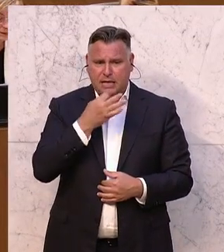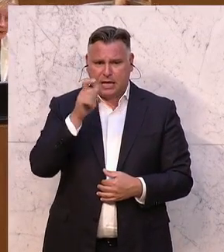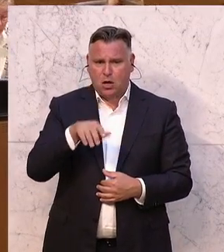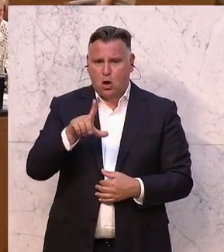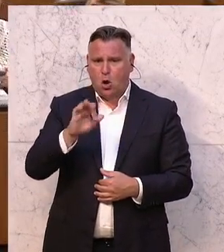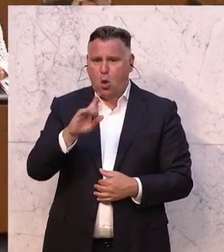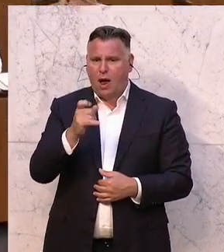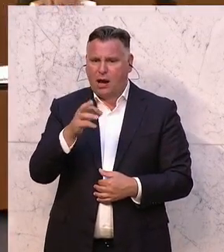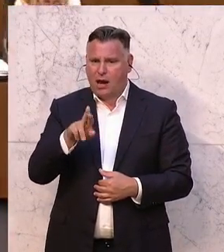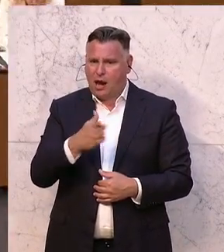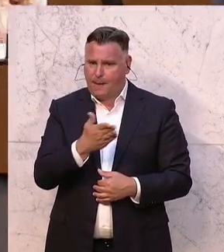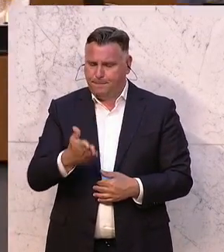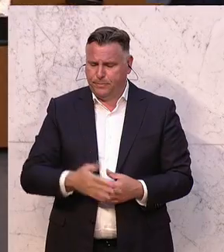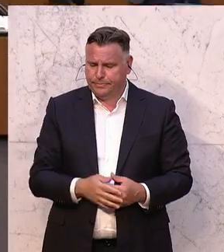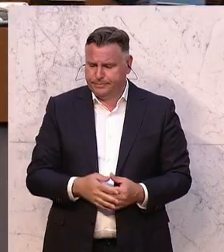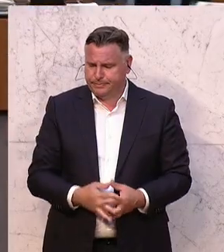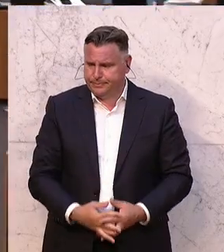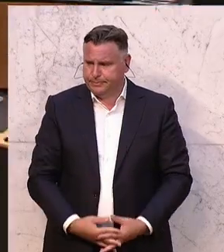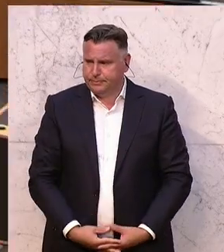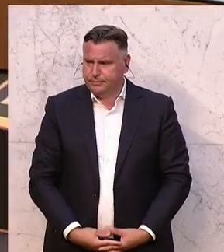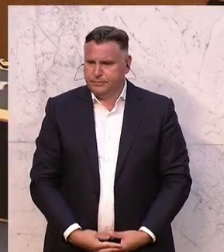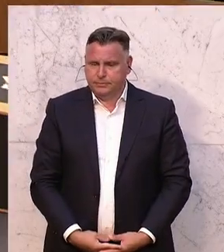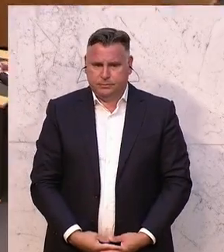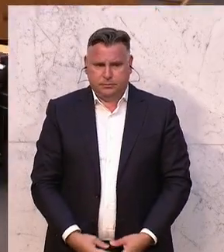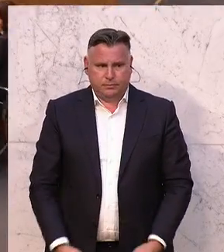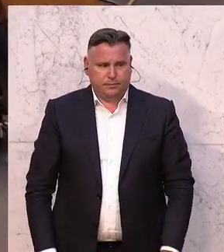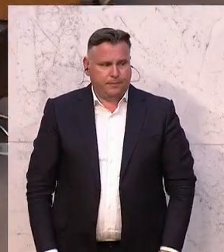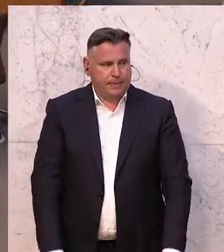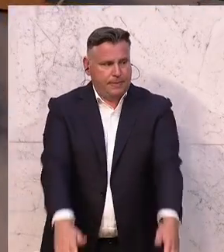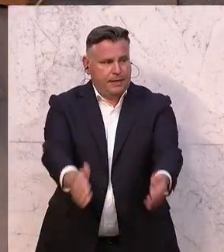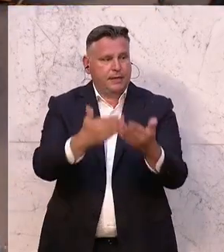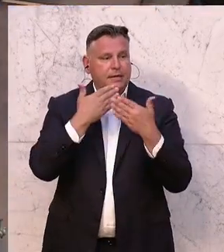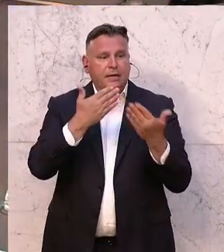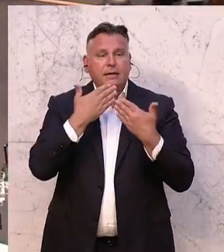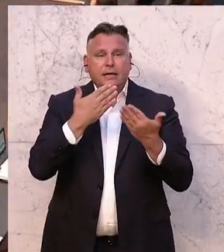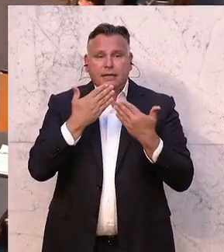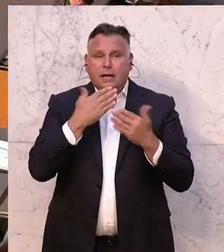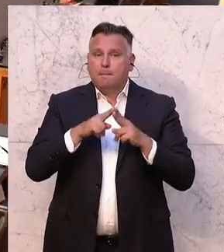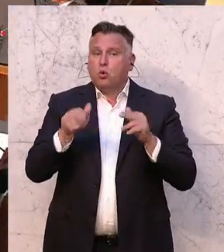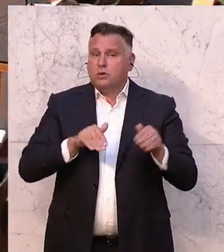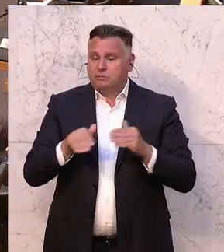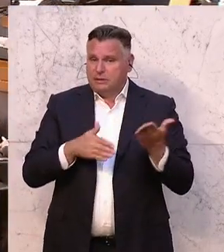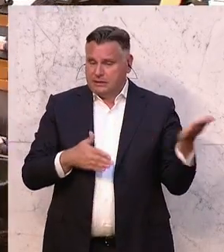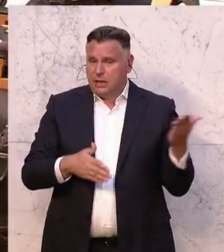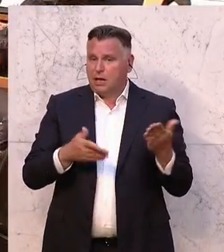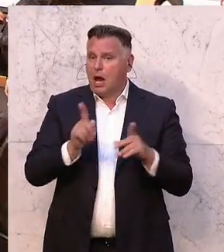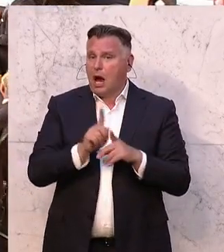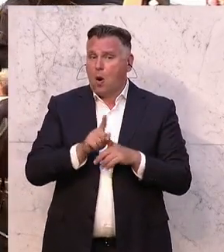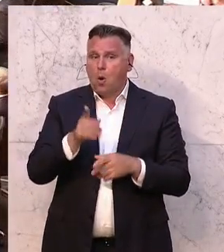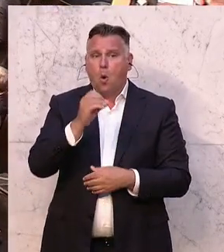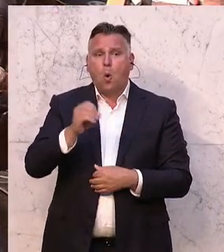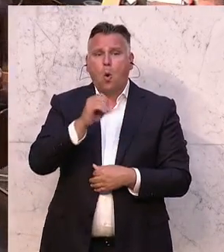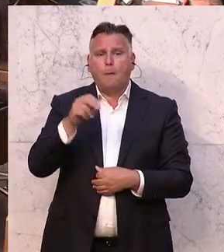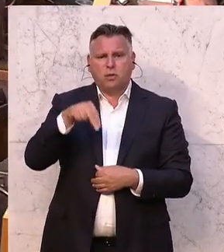Vereinfachungen im Bereich der betrieblichen Vorsorge. Künftig wird es nämlich möglich sein, dass man die jährliche Kontonachricht standardmäßig elektronisch bekommt,